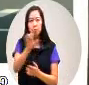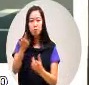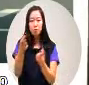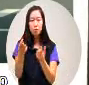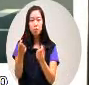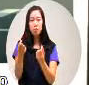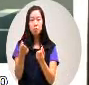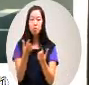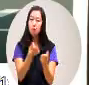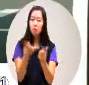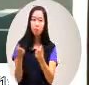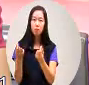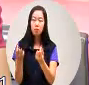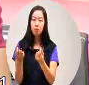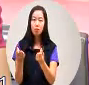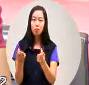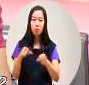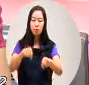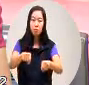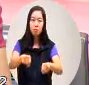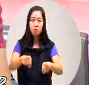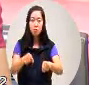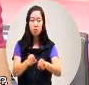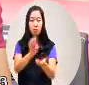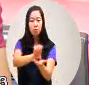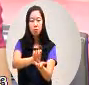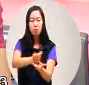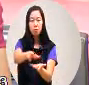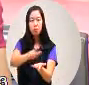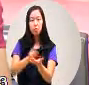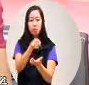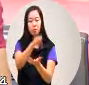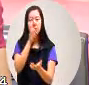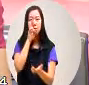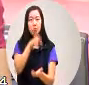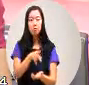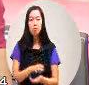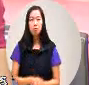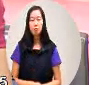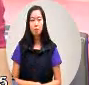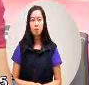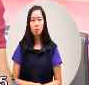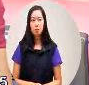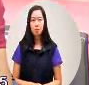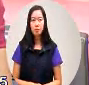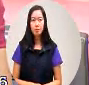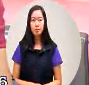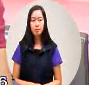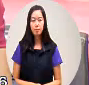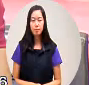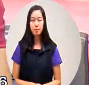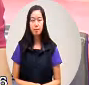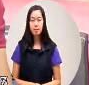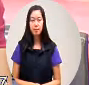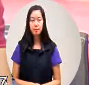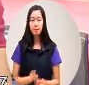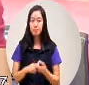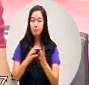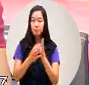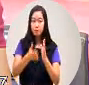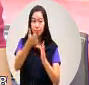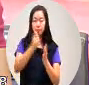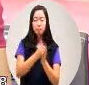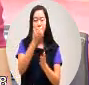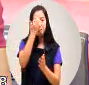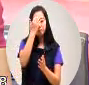还是又是停在这边的人也是他不对啊对不对所以局长麻